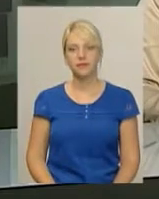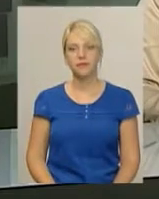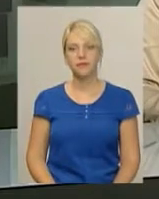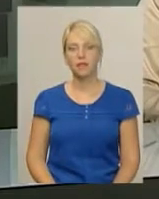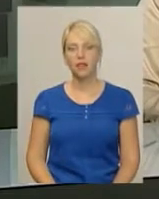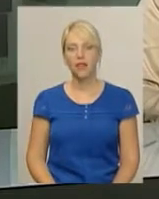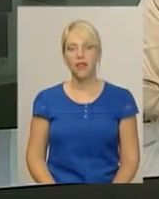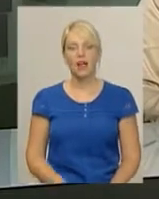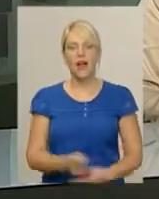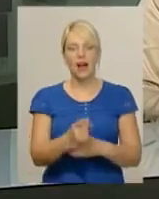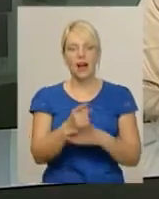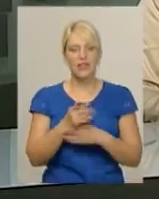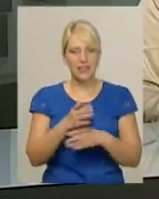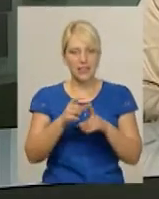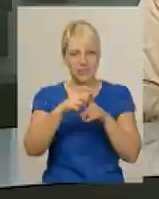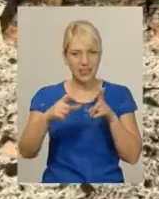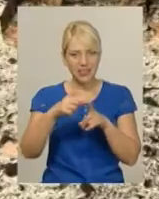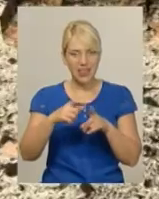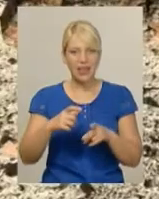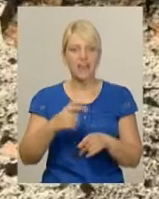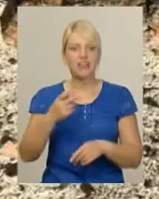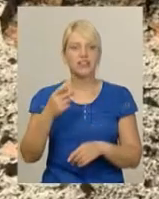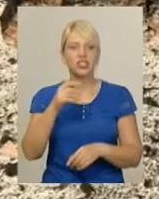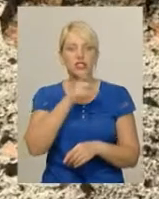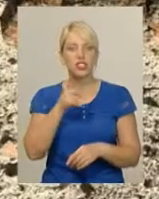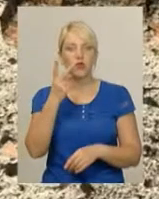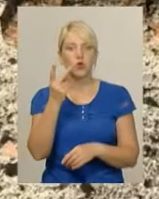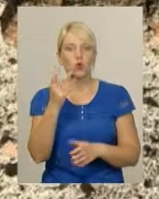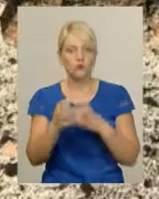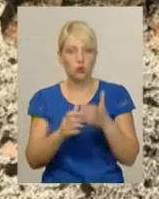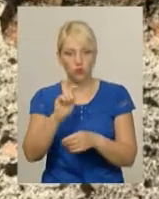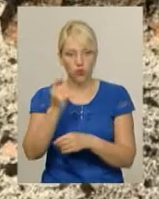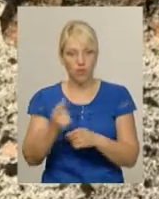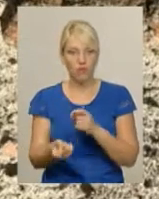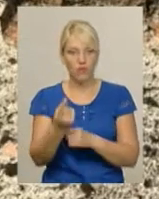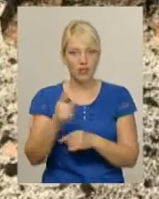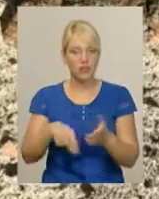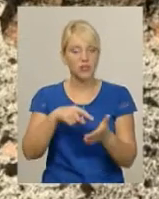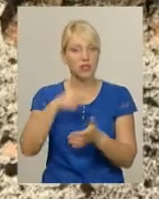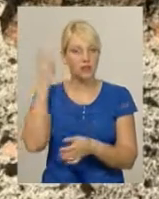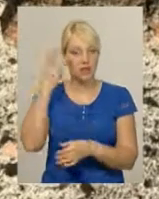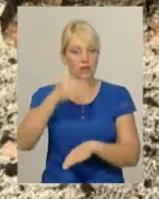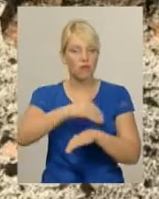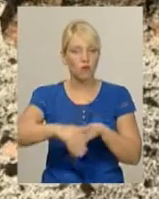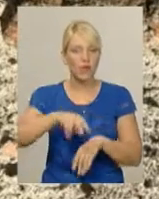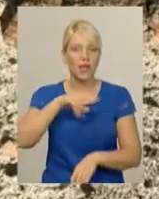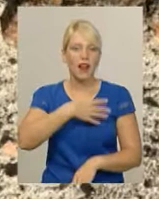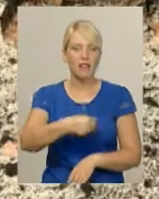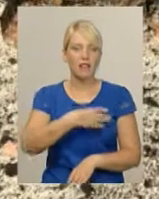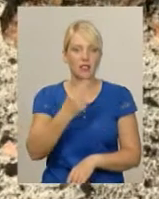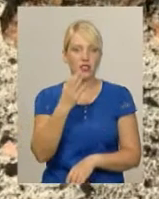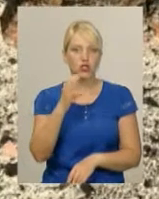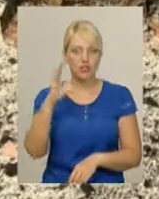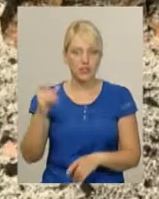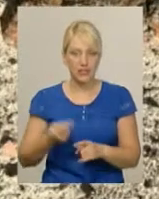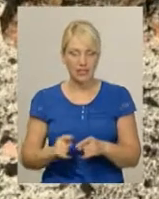Артилерійський снаряд часів Другої світової війни виявили в Хмельницькому на вулиці Львівське шосе. Снаряд знайшли під час земляних робіт.